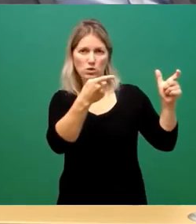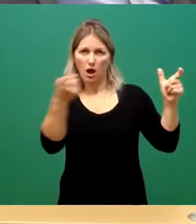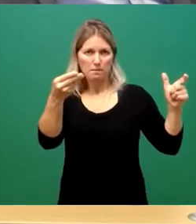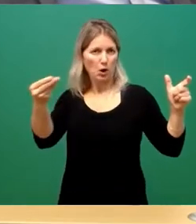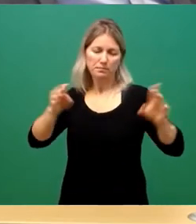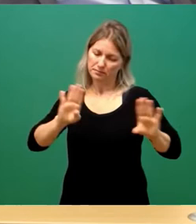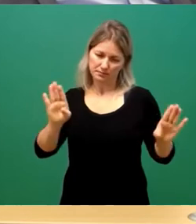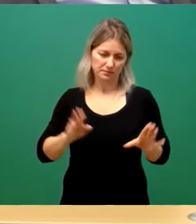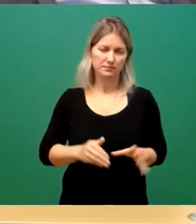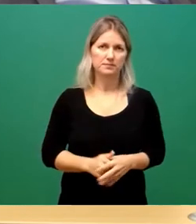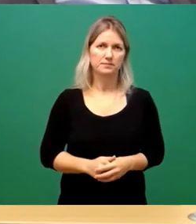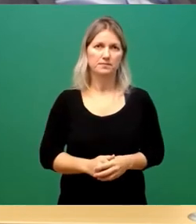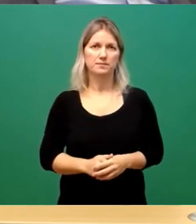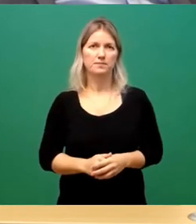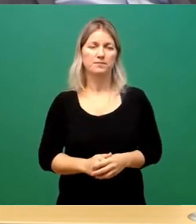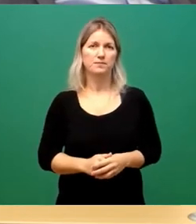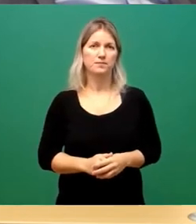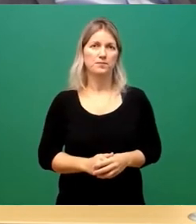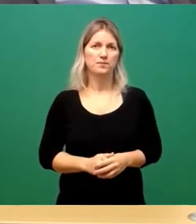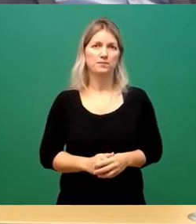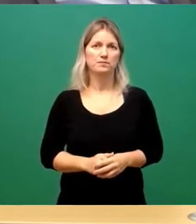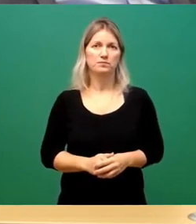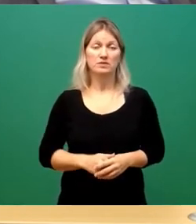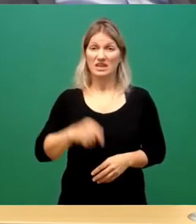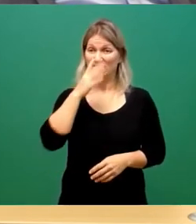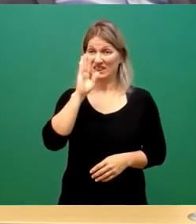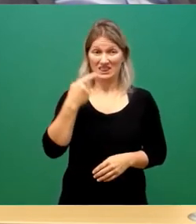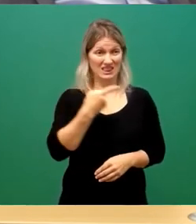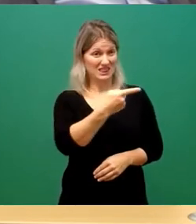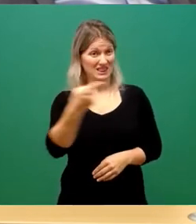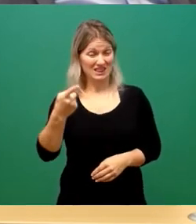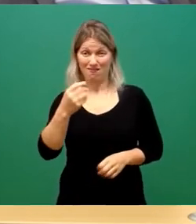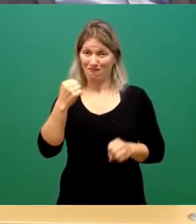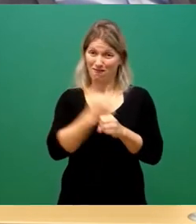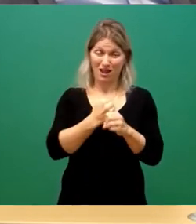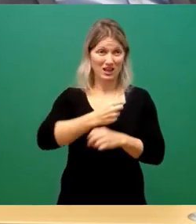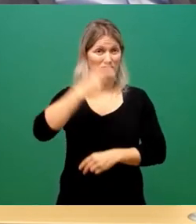Und wer das nicht verstehen will oder verstehen kann, tut mir leid.